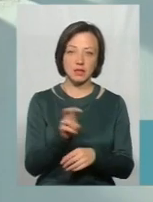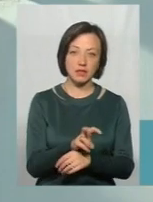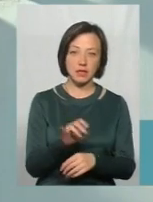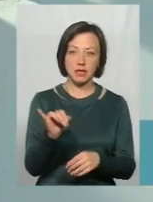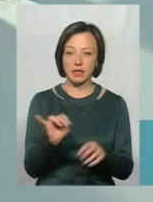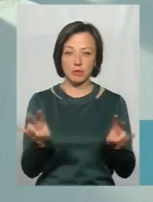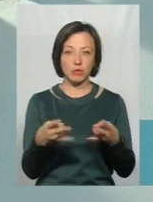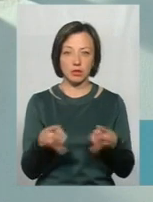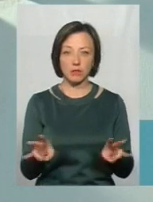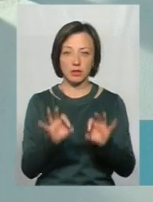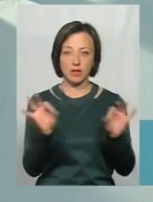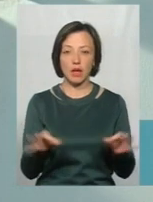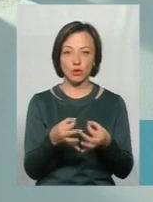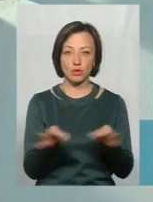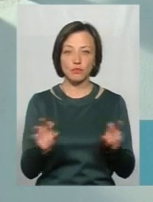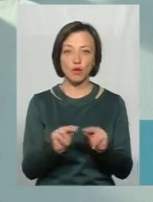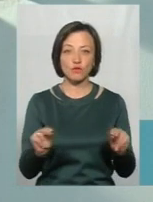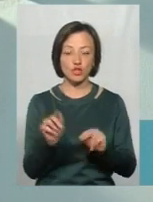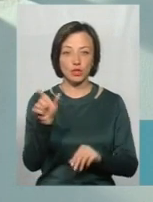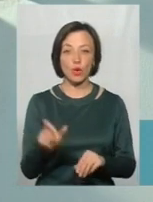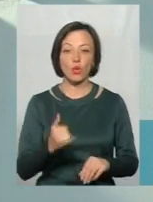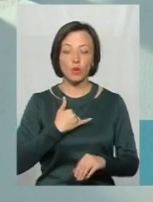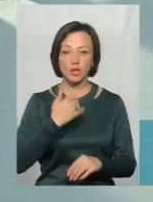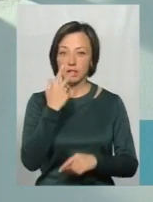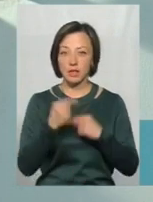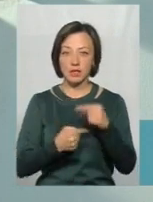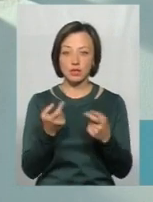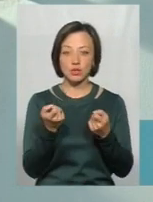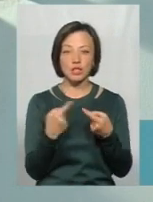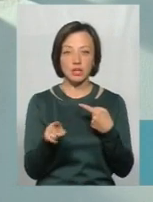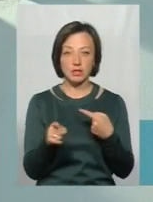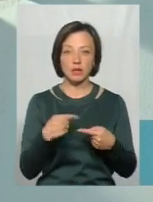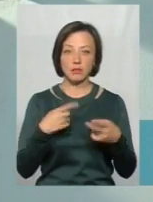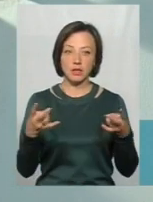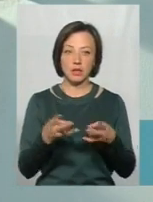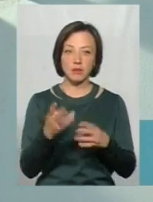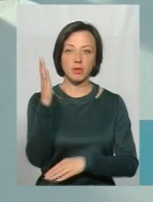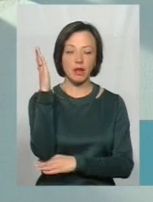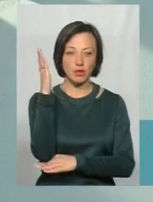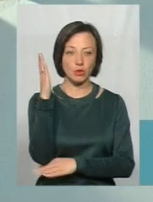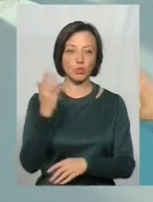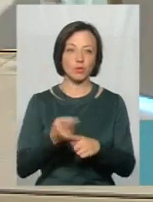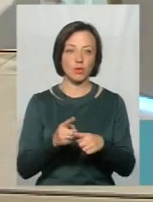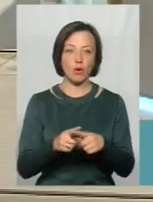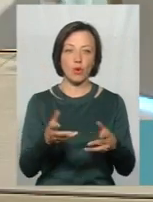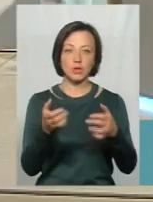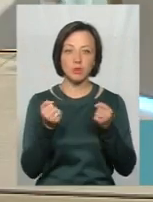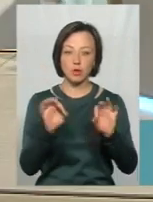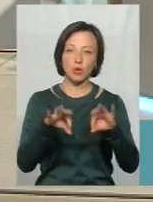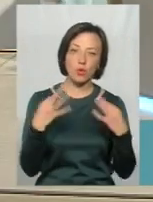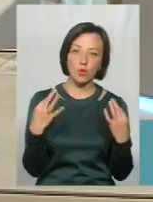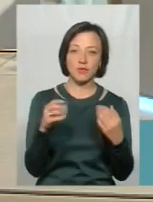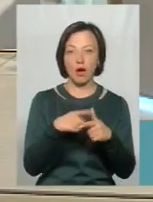і для цього не потрібно ніякого дозволу вчителя, то в наших традиціях все трішки інакше. Нам треба підняти руку, отримати чи не